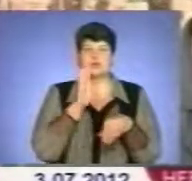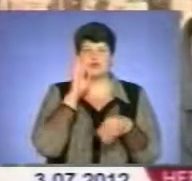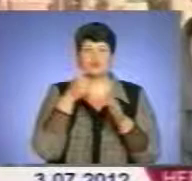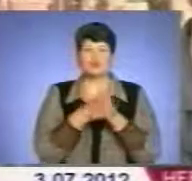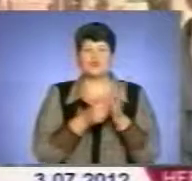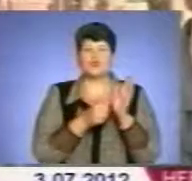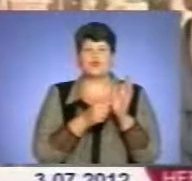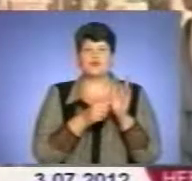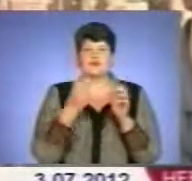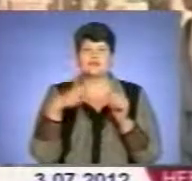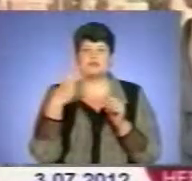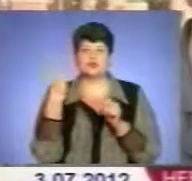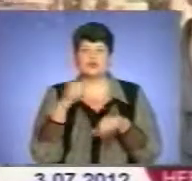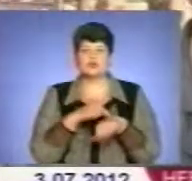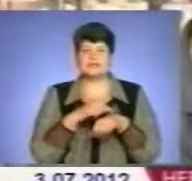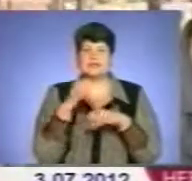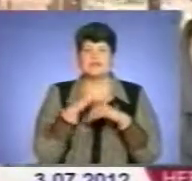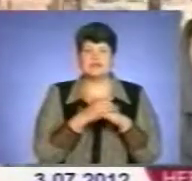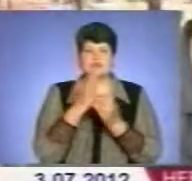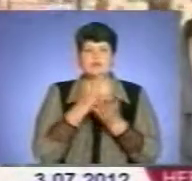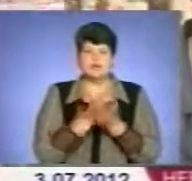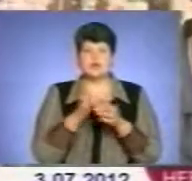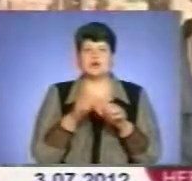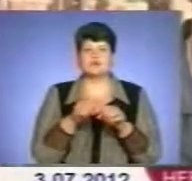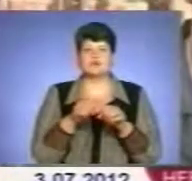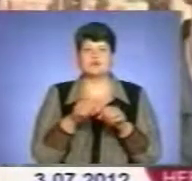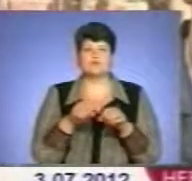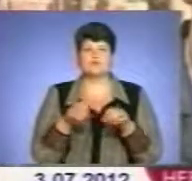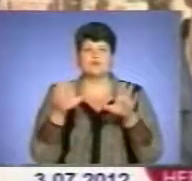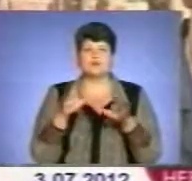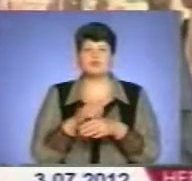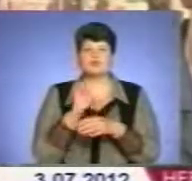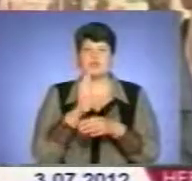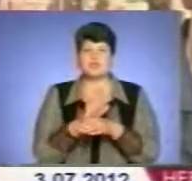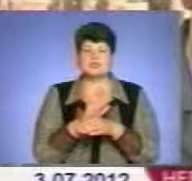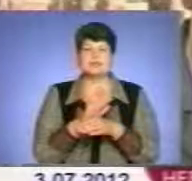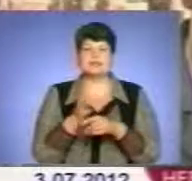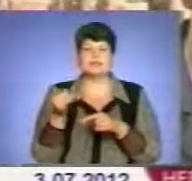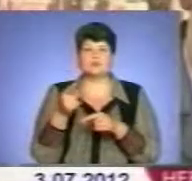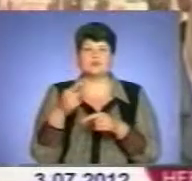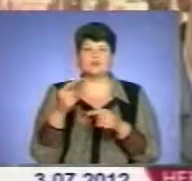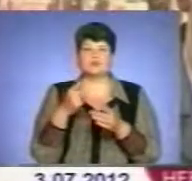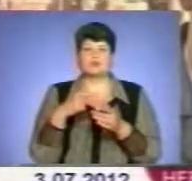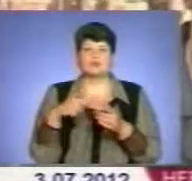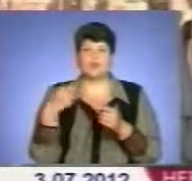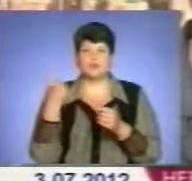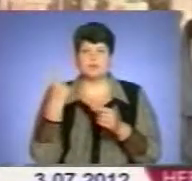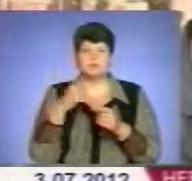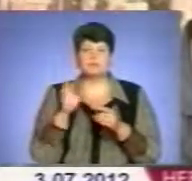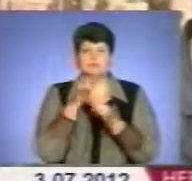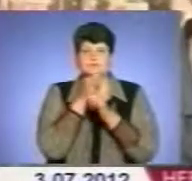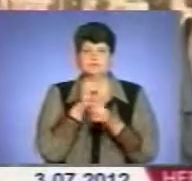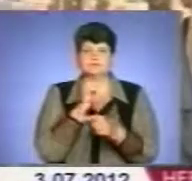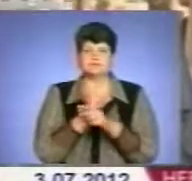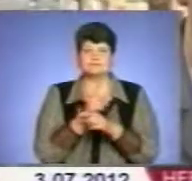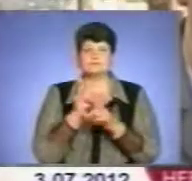що є відповідно прийнято розпорядження голови Тернопільської обласної адміністрації про обмеження руху саме цих транспортних засобів на дорогах державного